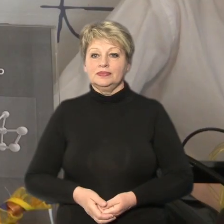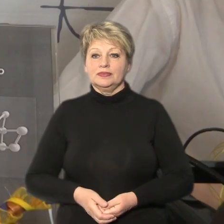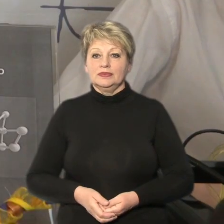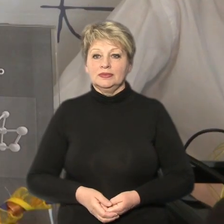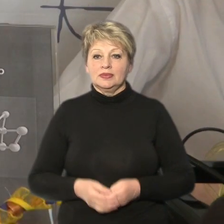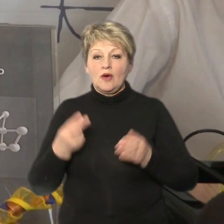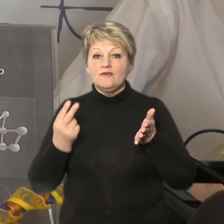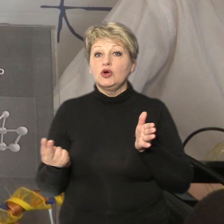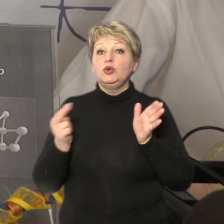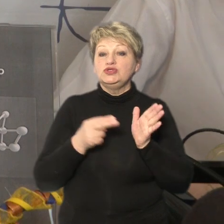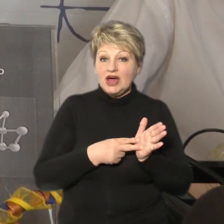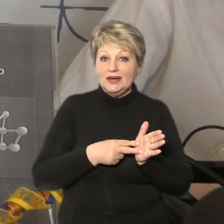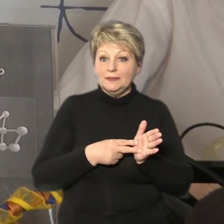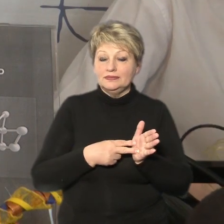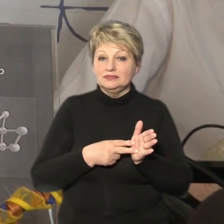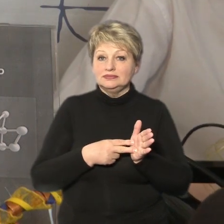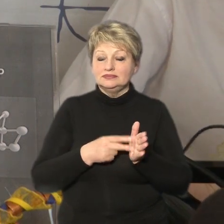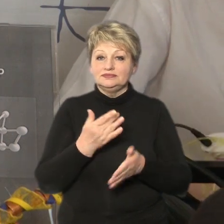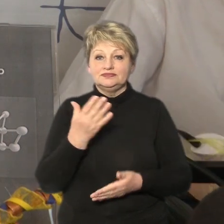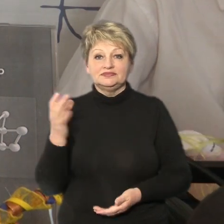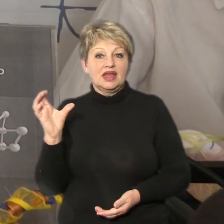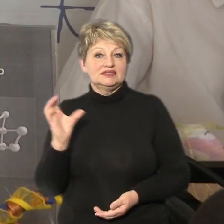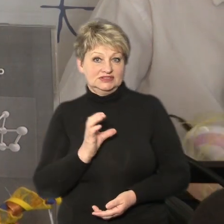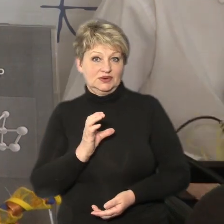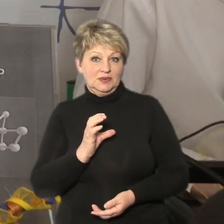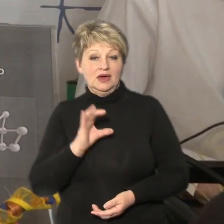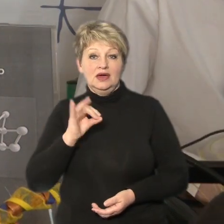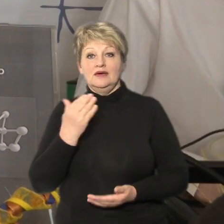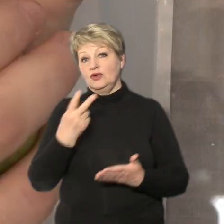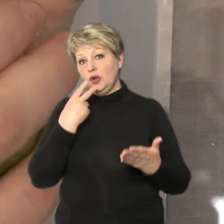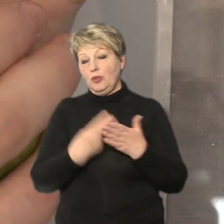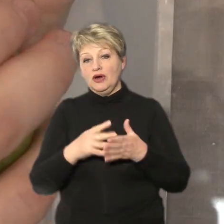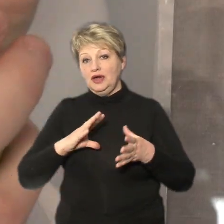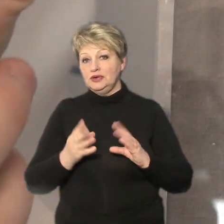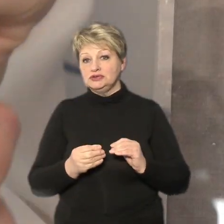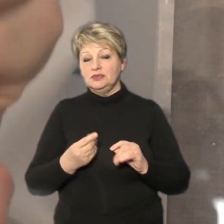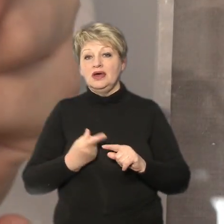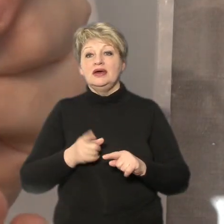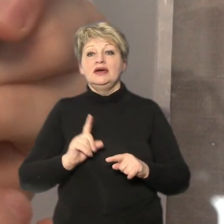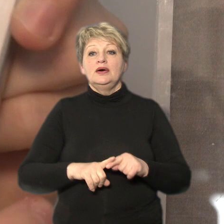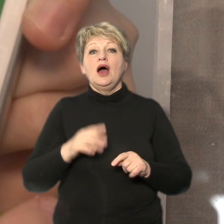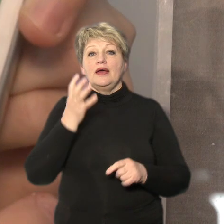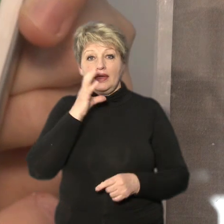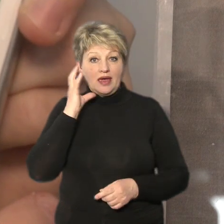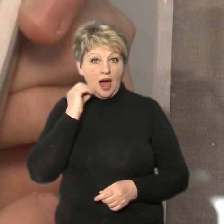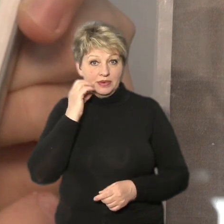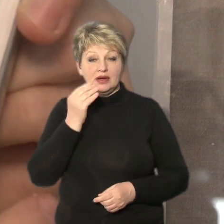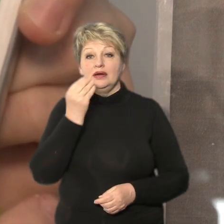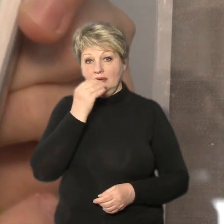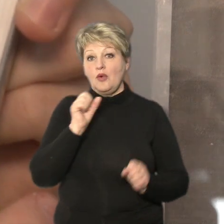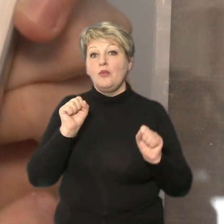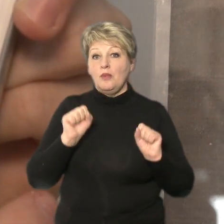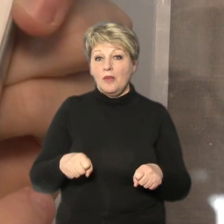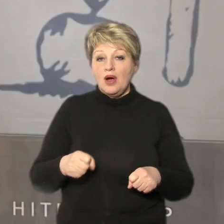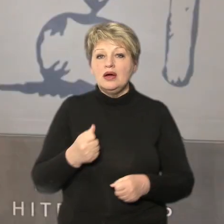проходить декілька секунд і воно показує результат. Це яблоко їсти можна, бо кількість